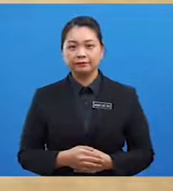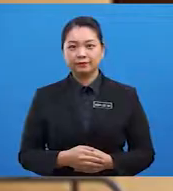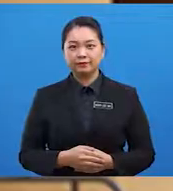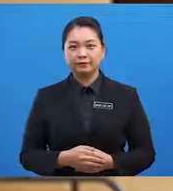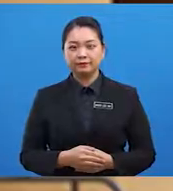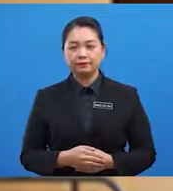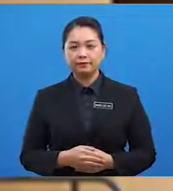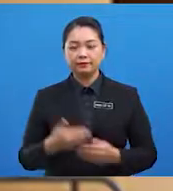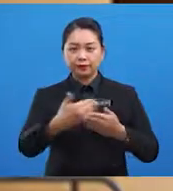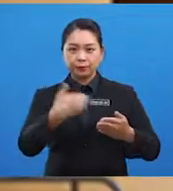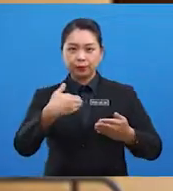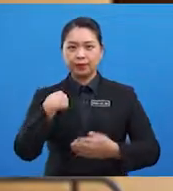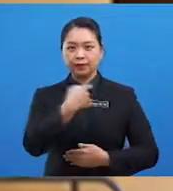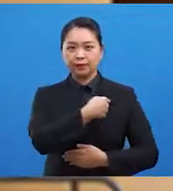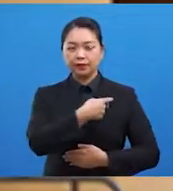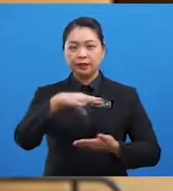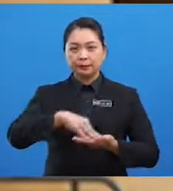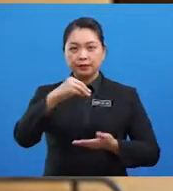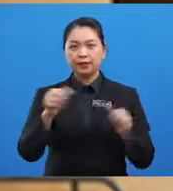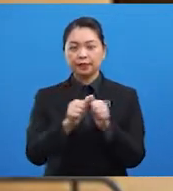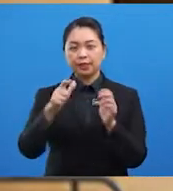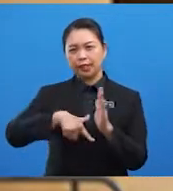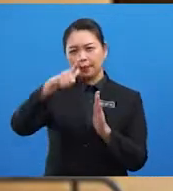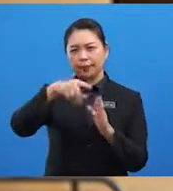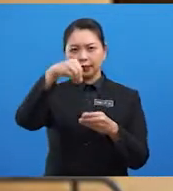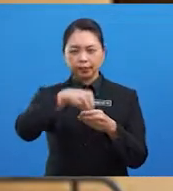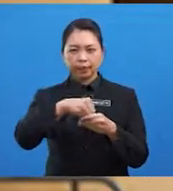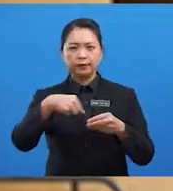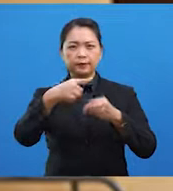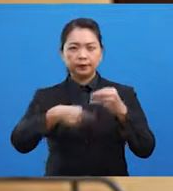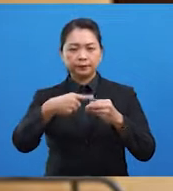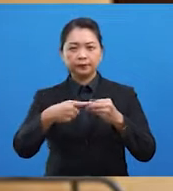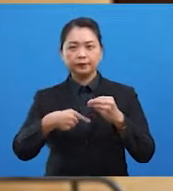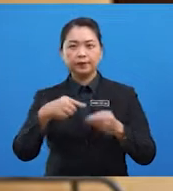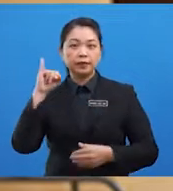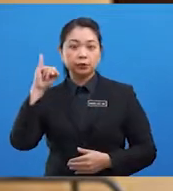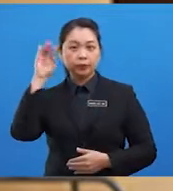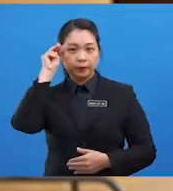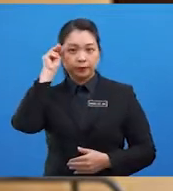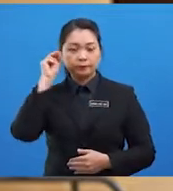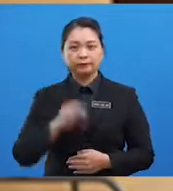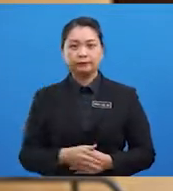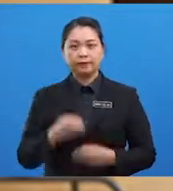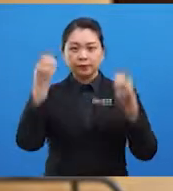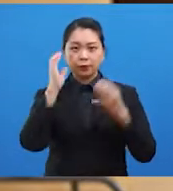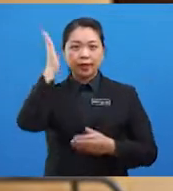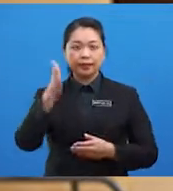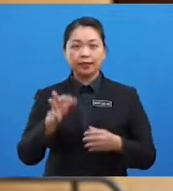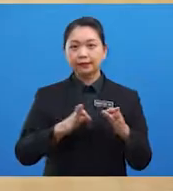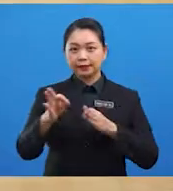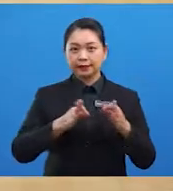Sebelum kita mempelajari dengan lebih dalam tentang Ibnu Majid Cikgu akan